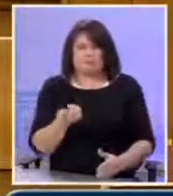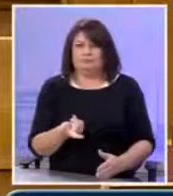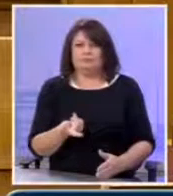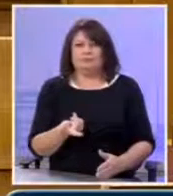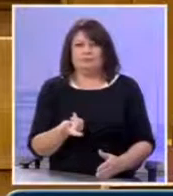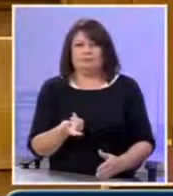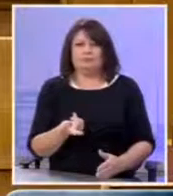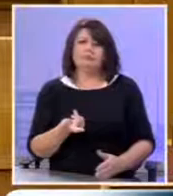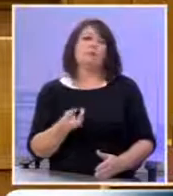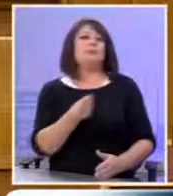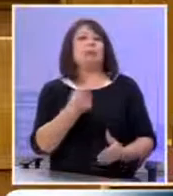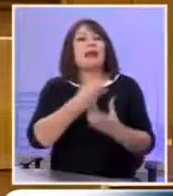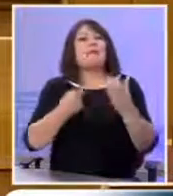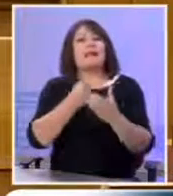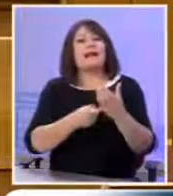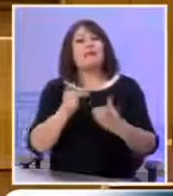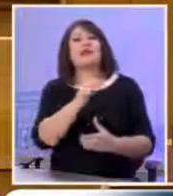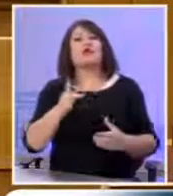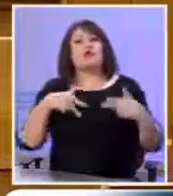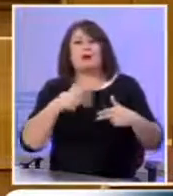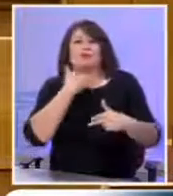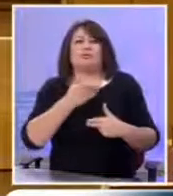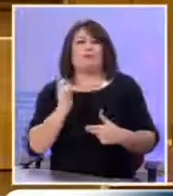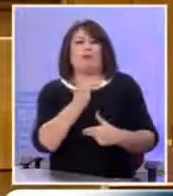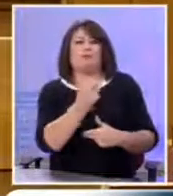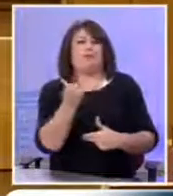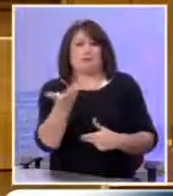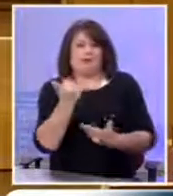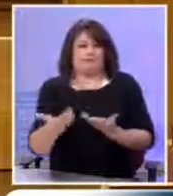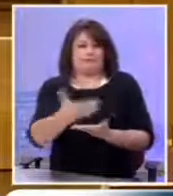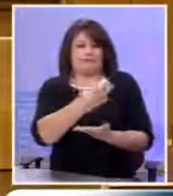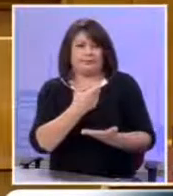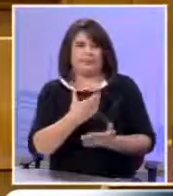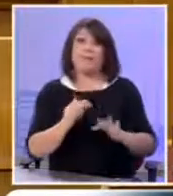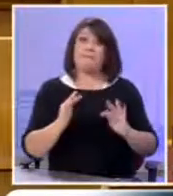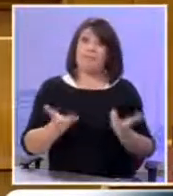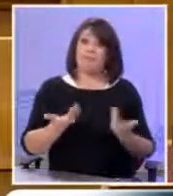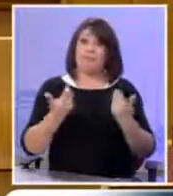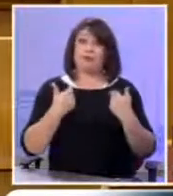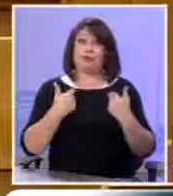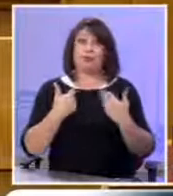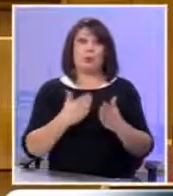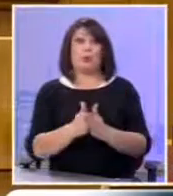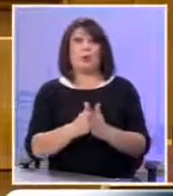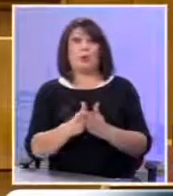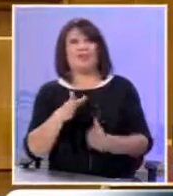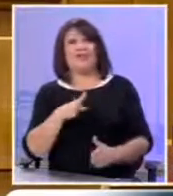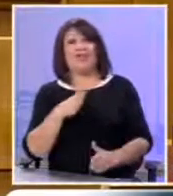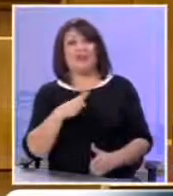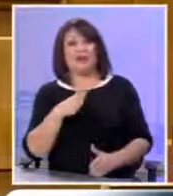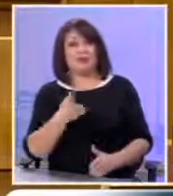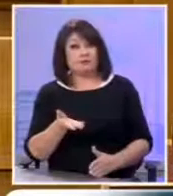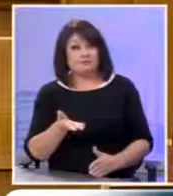κυρίως την ελληματική στηρίξη του κοινωνικού κράτους Μήπως ζηλέψαμε και θέλουμε να μιμηθούμε ως νεόκοποι